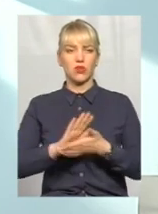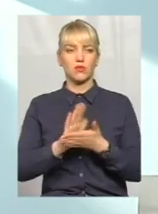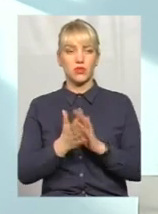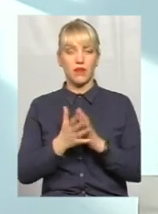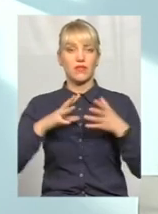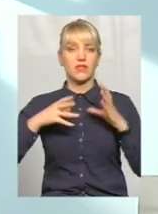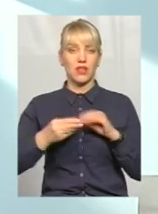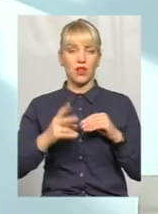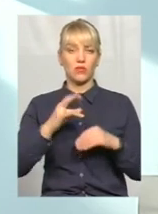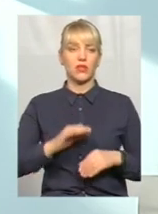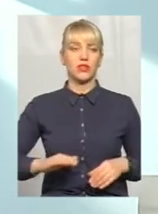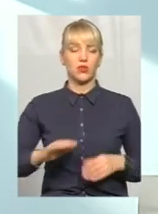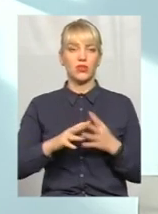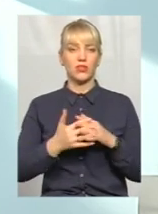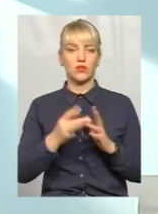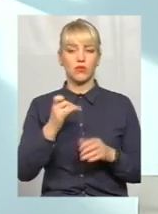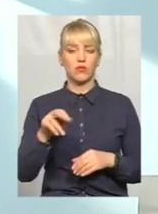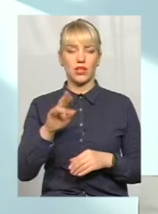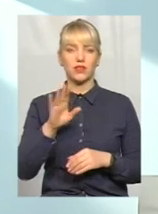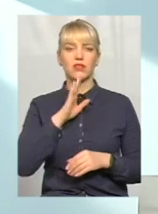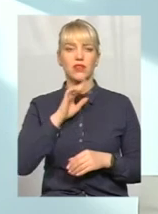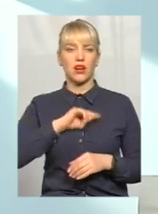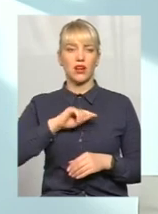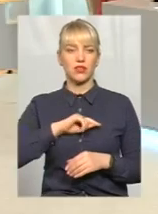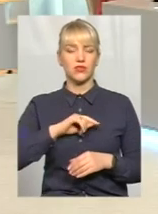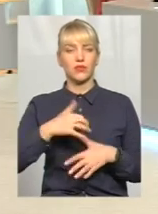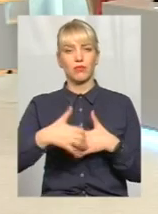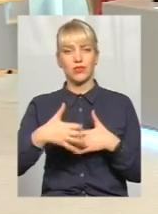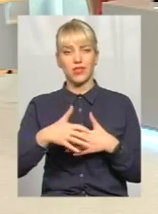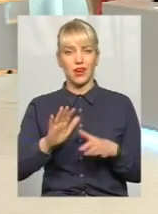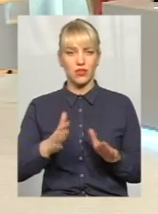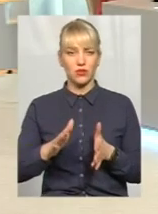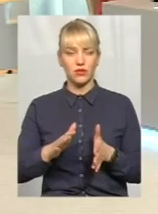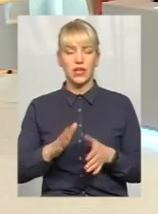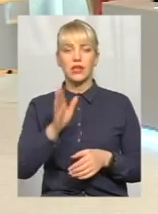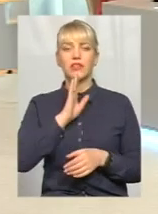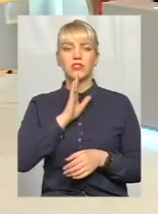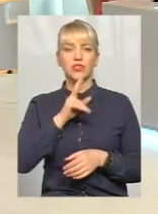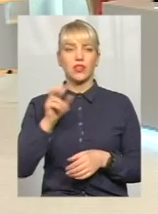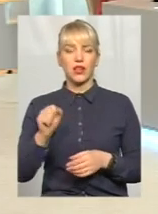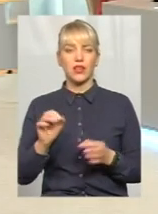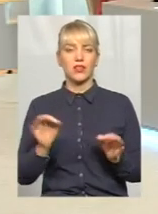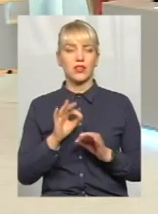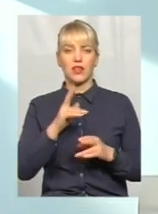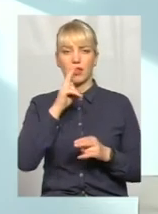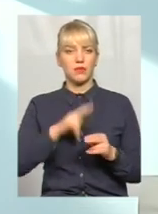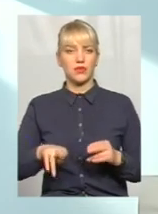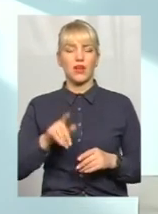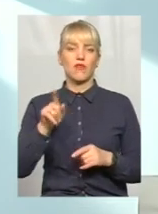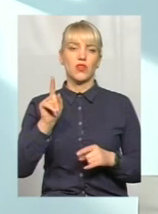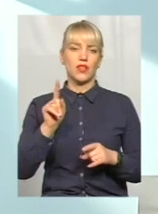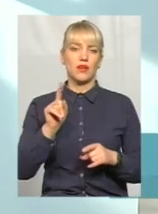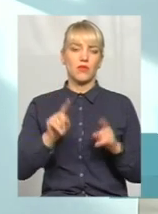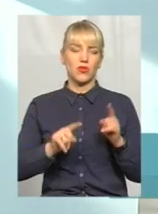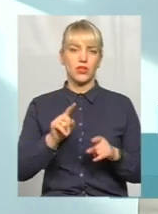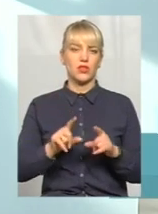Загалом на території сільської ради вона характеризується посередньо. Вона ніде не дівалась, вона періодично їздила,